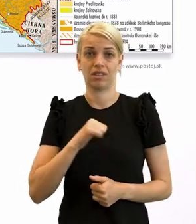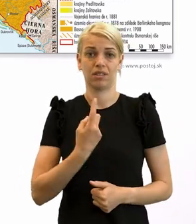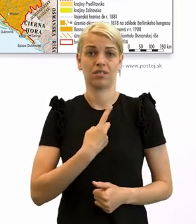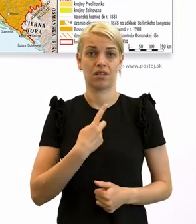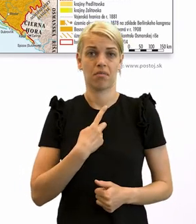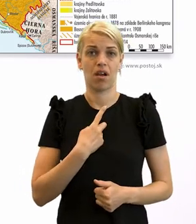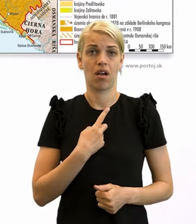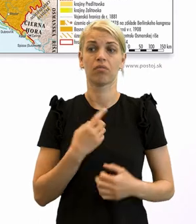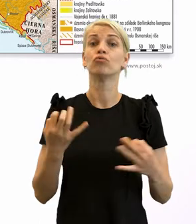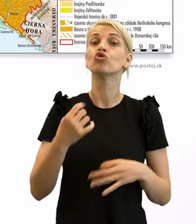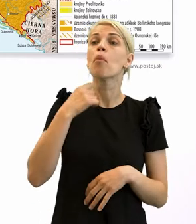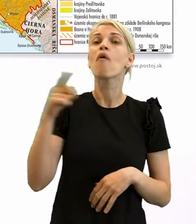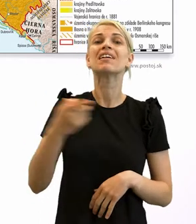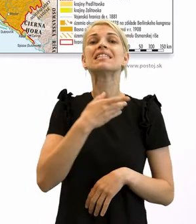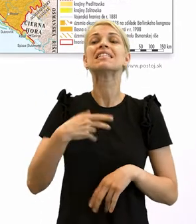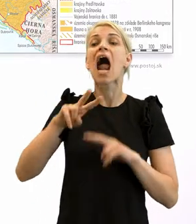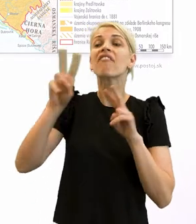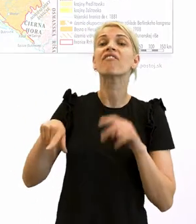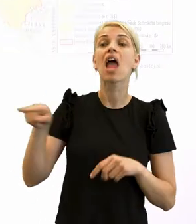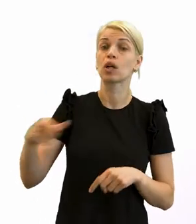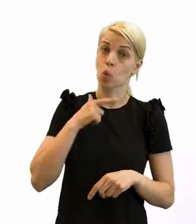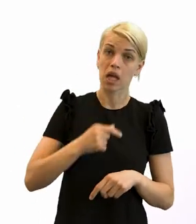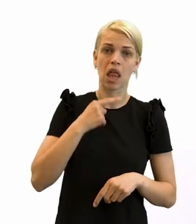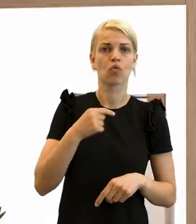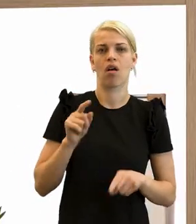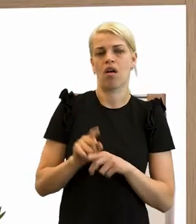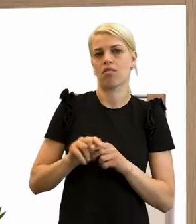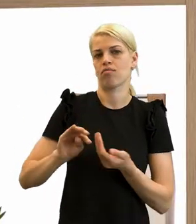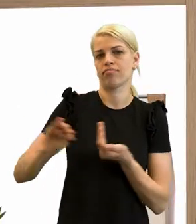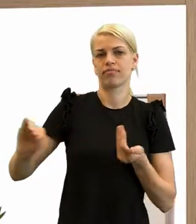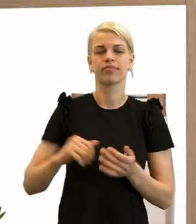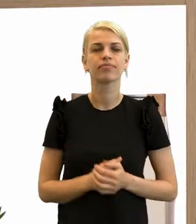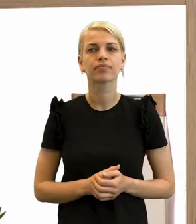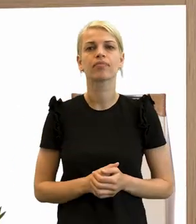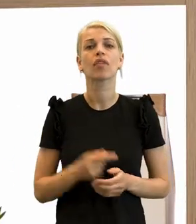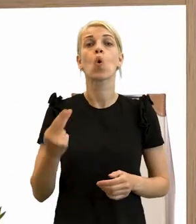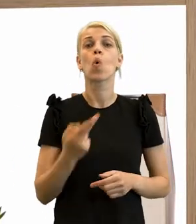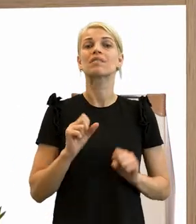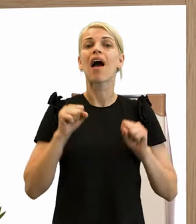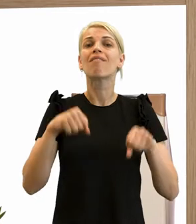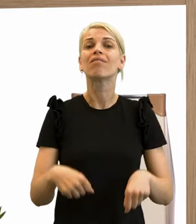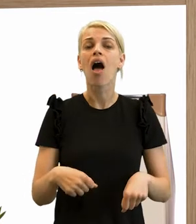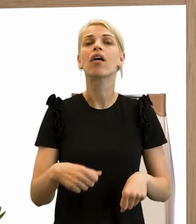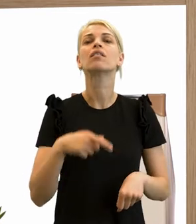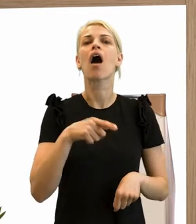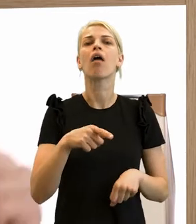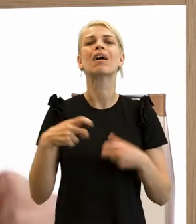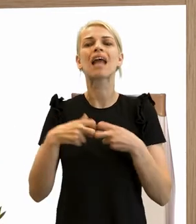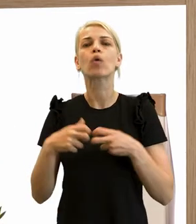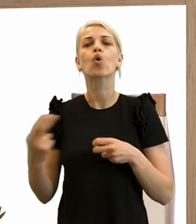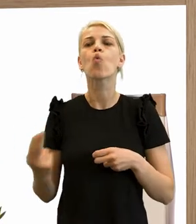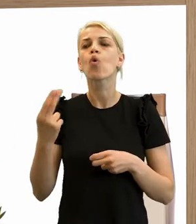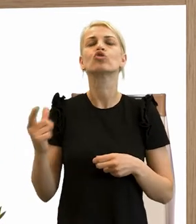ohľadu na to, či s tým cisár vo Viedne súhlasí alebo nie. Uhorskú vládu spájala s Rakúskom-Uhorskom iba